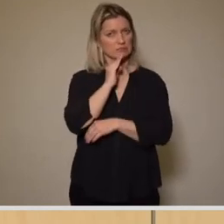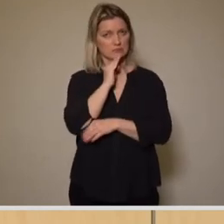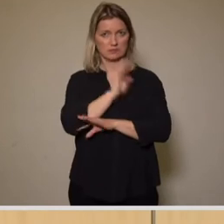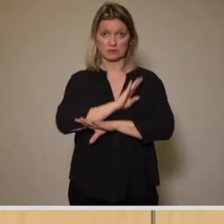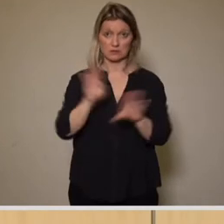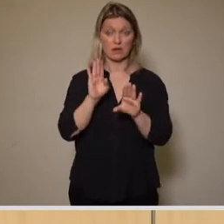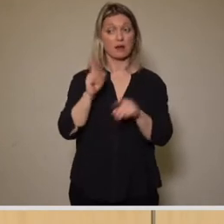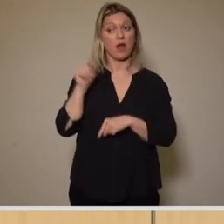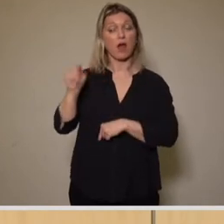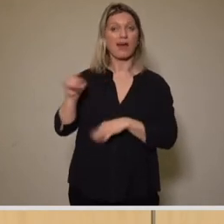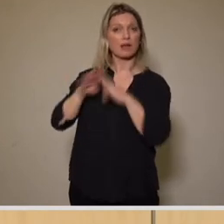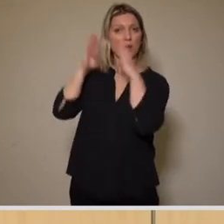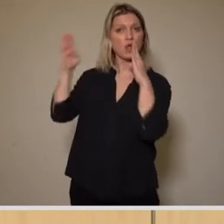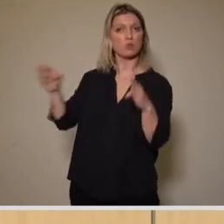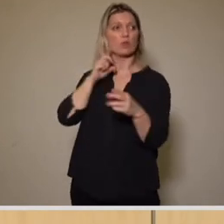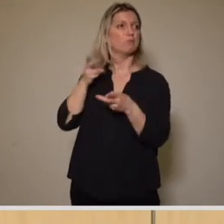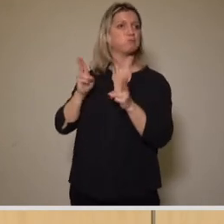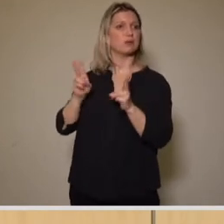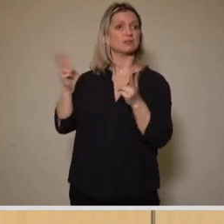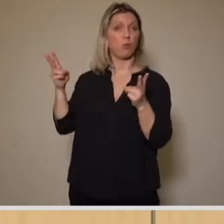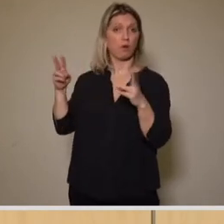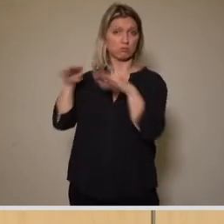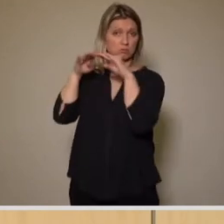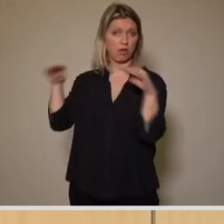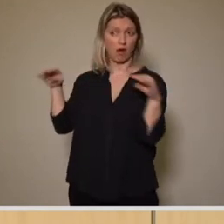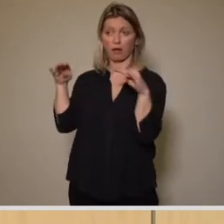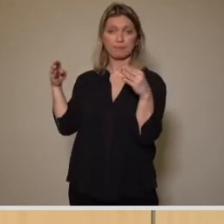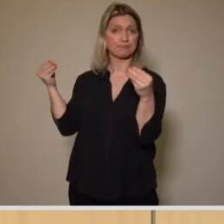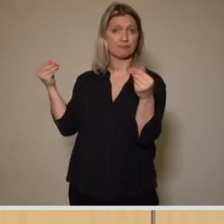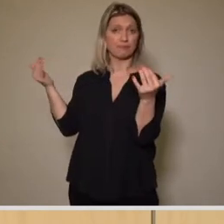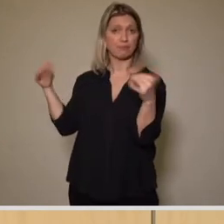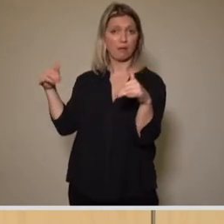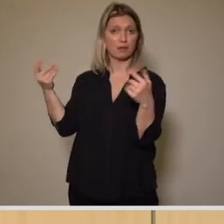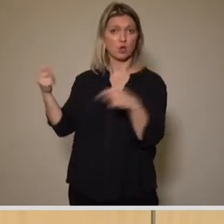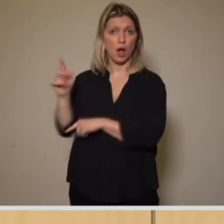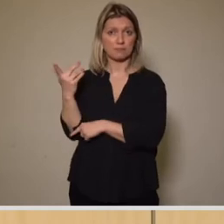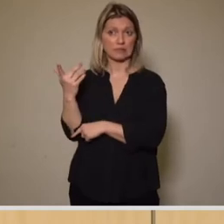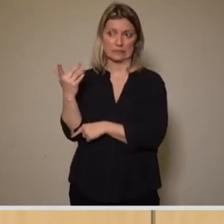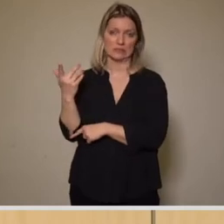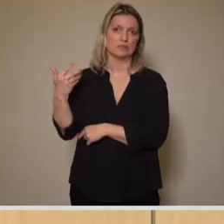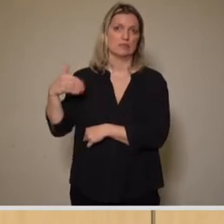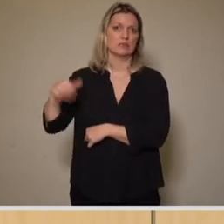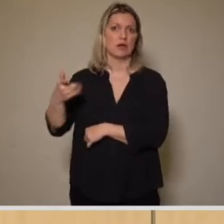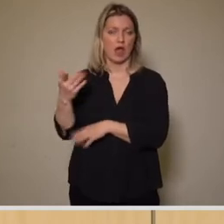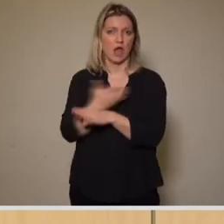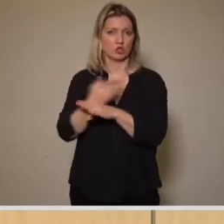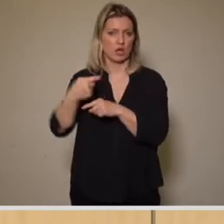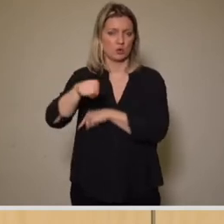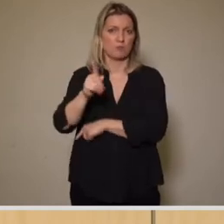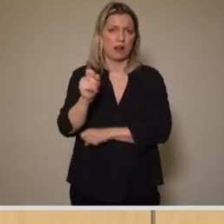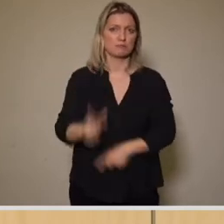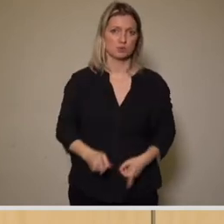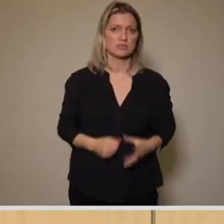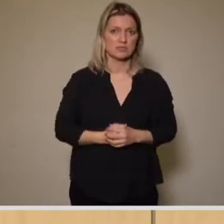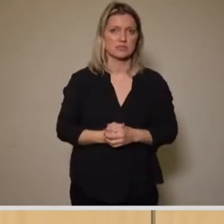verliert an Substanz, insbesondere das Dach. Und es ist, glaube ich, an der Zeit, dort tatsächlich auch zu Entscheidungen zu kommen. Und aus unserer Sicht